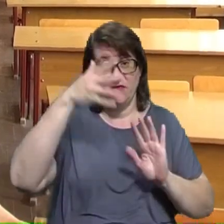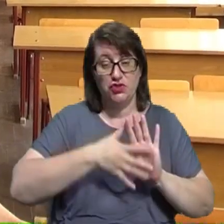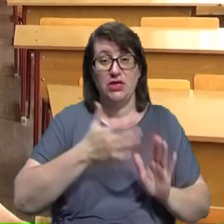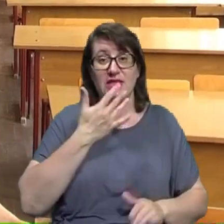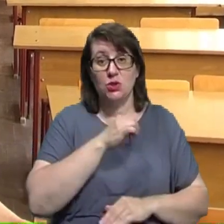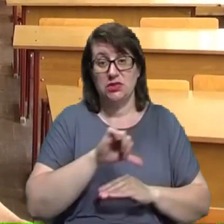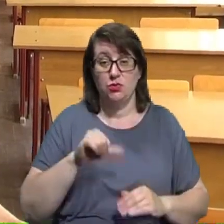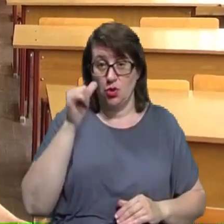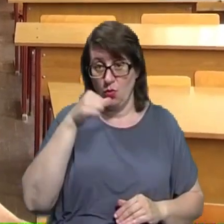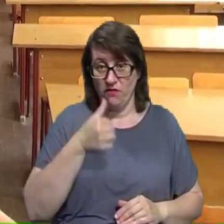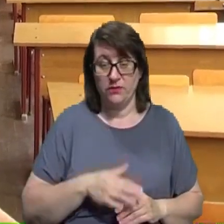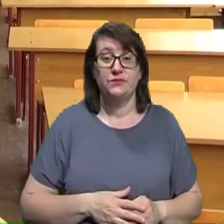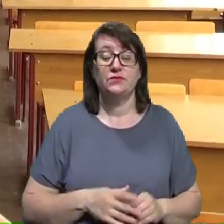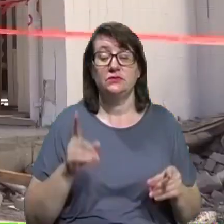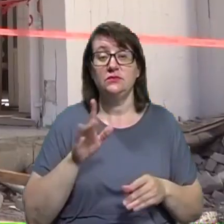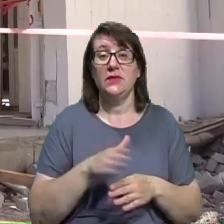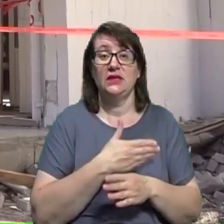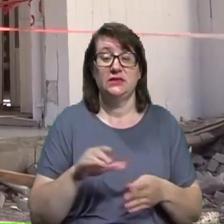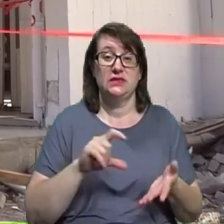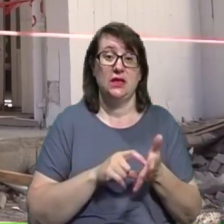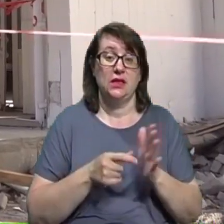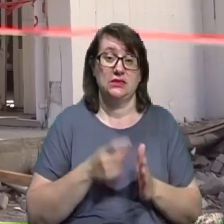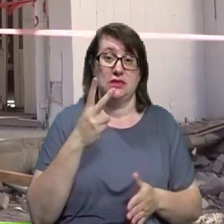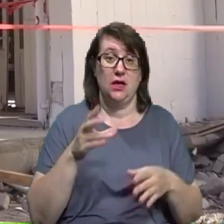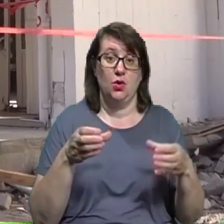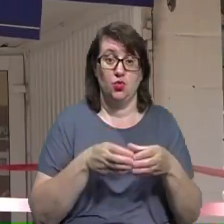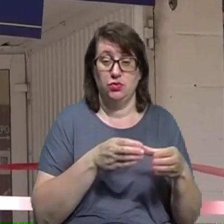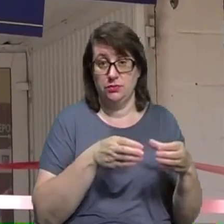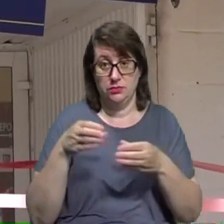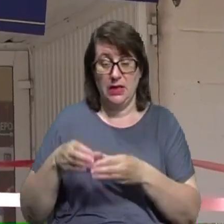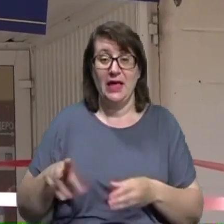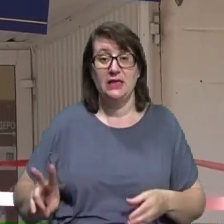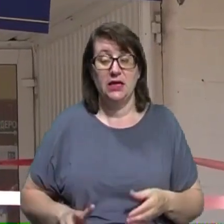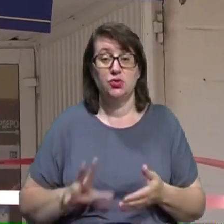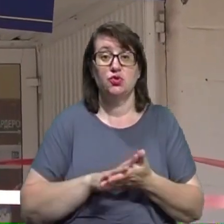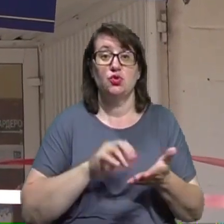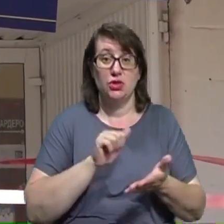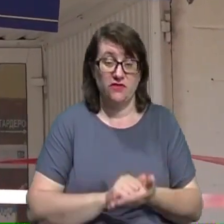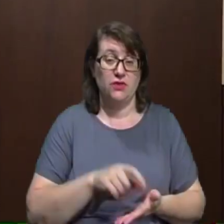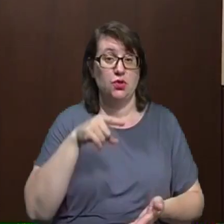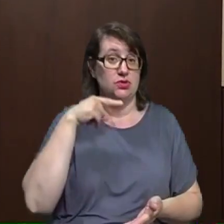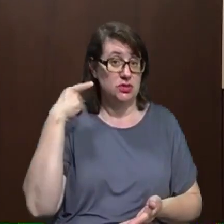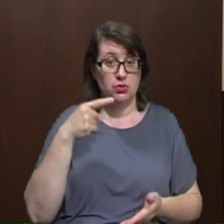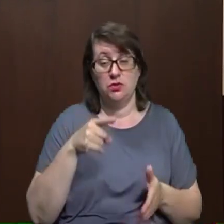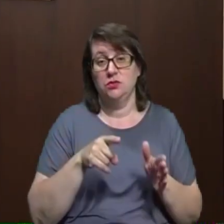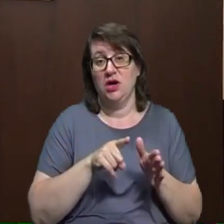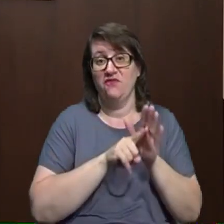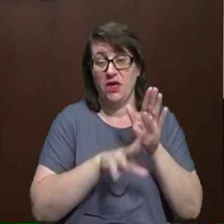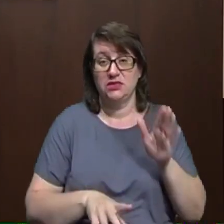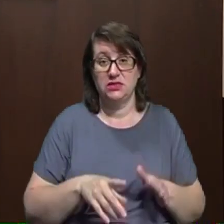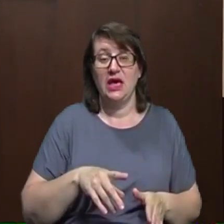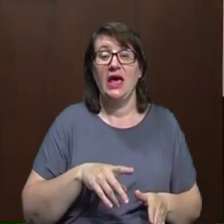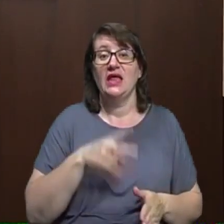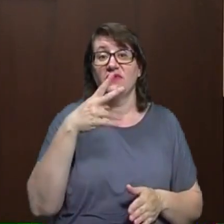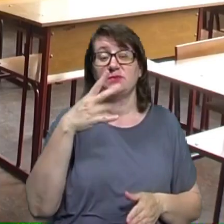клас ділиться на групи. Директор зруйнованого російською авіацією 25-го ліцею Іван Денисюк каже,